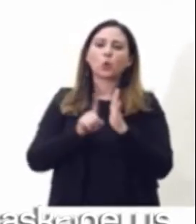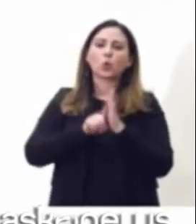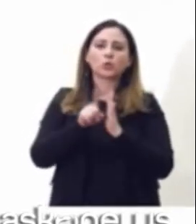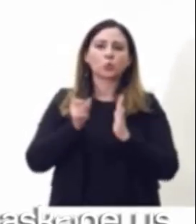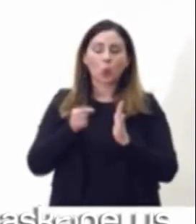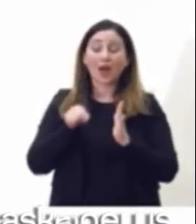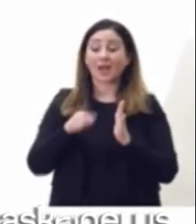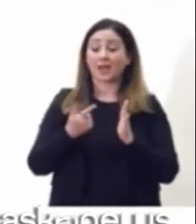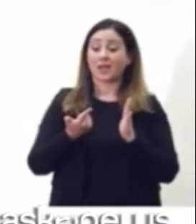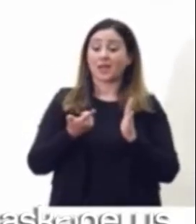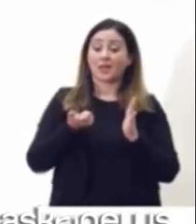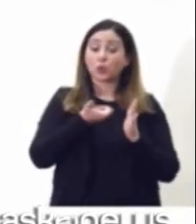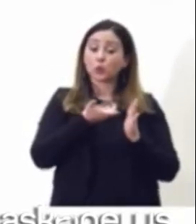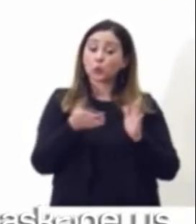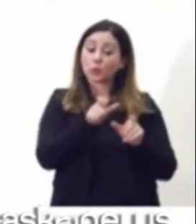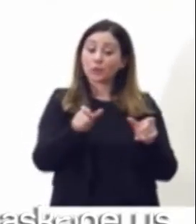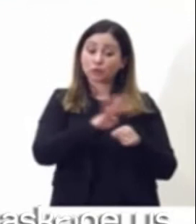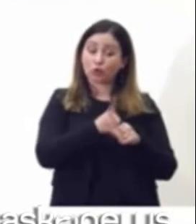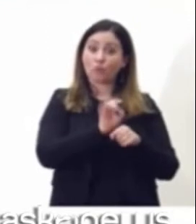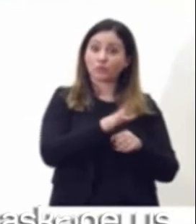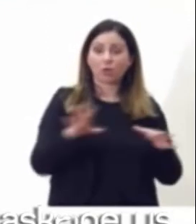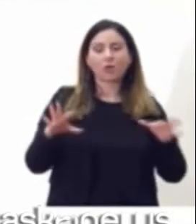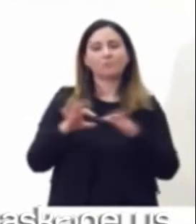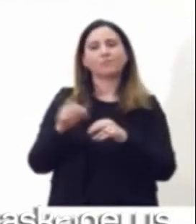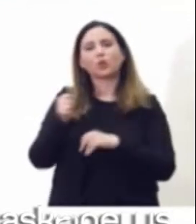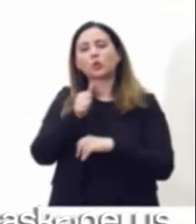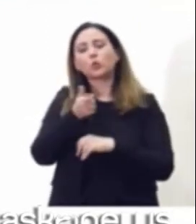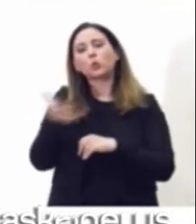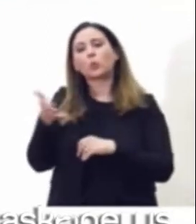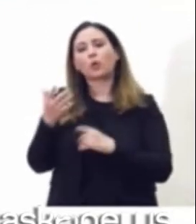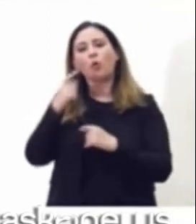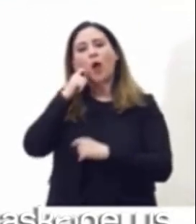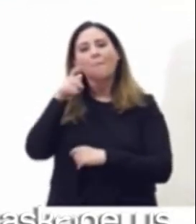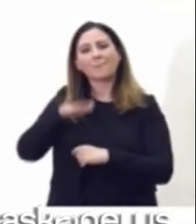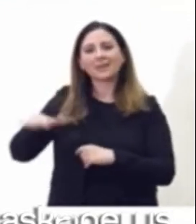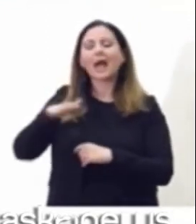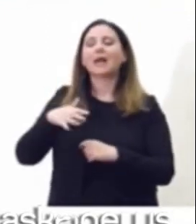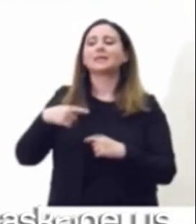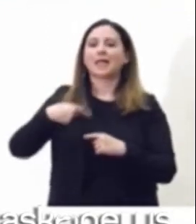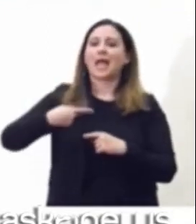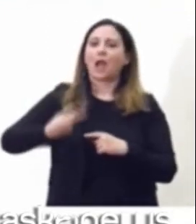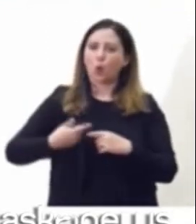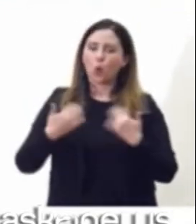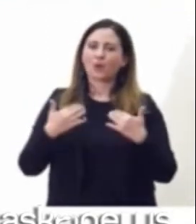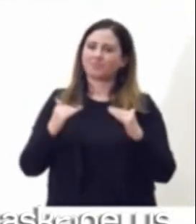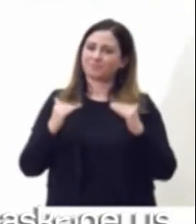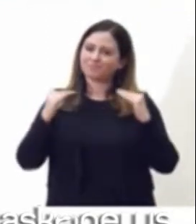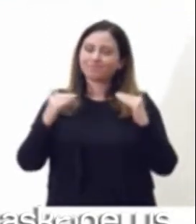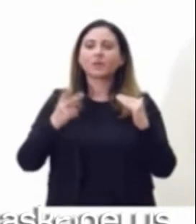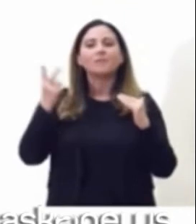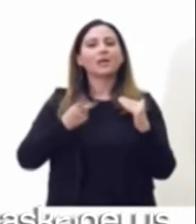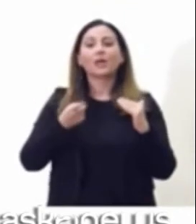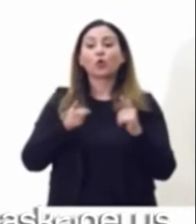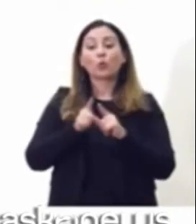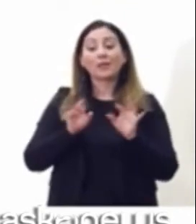anche se in dieve calo, comunque lontana dalla soglia di sicurezza o di maggior sicurezza che quella dei 50 casi per